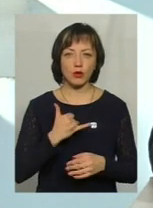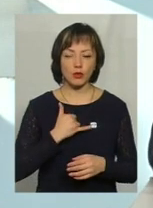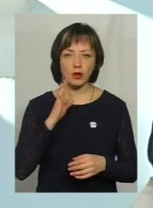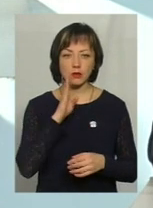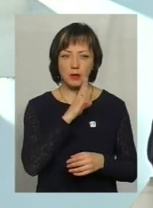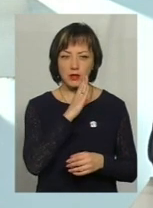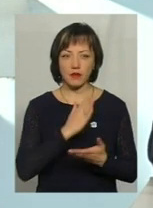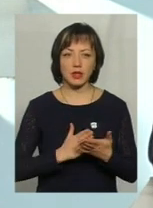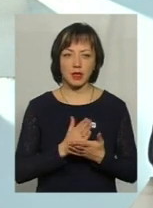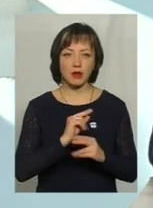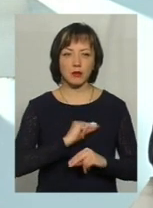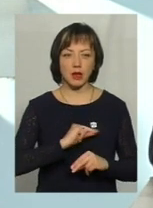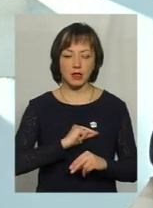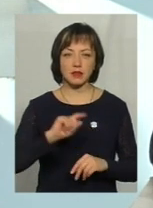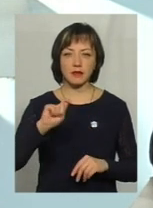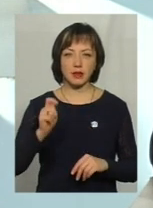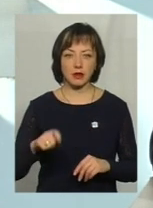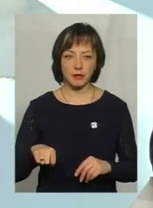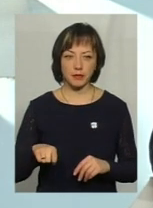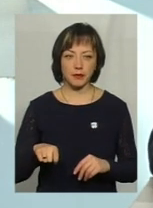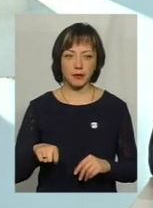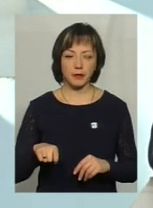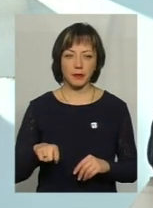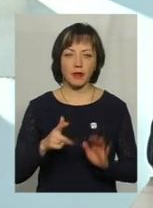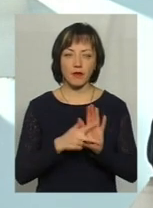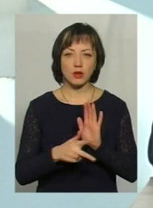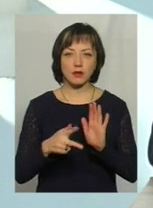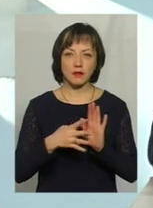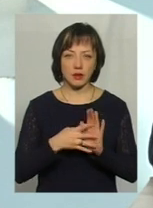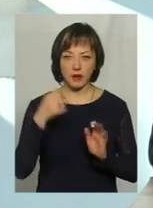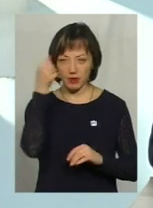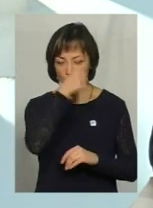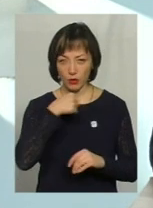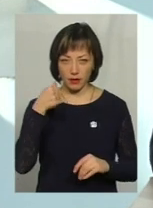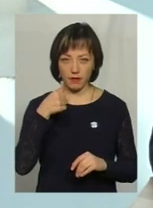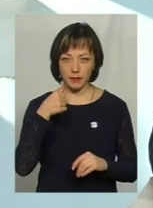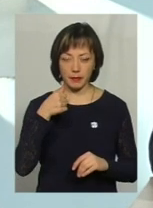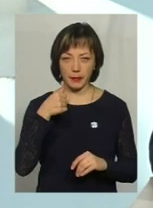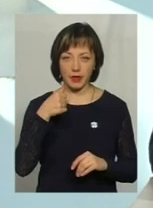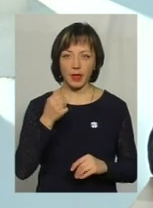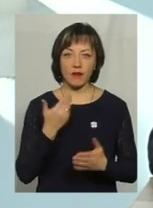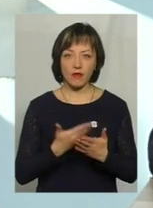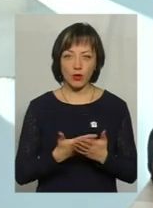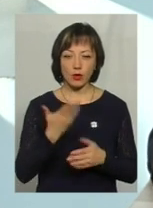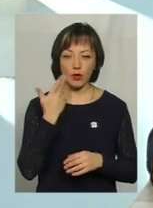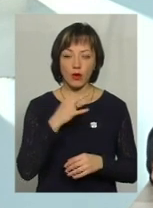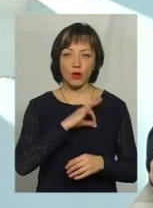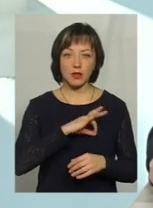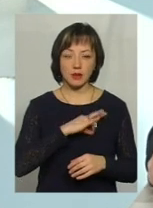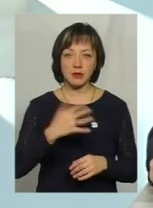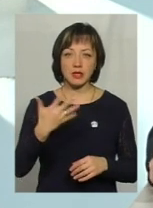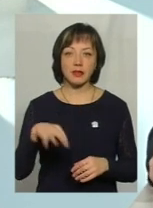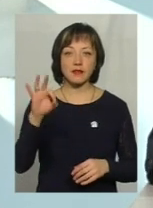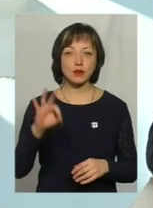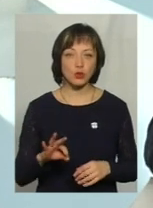мати ветеран в праці війни. Її вже 89-й рік. І от як вона користувалася 50